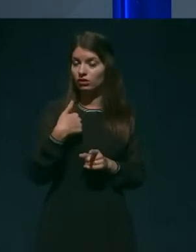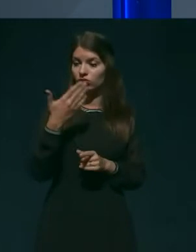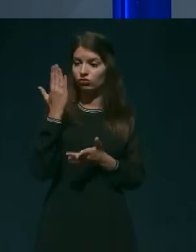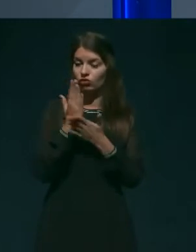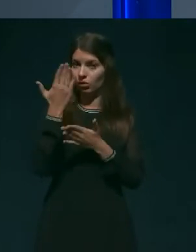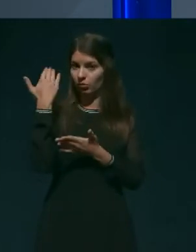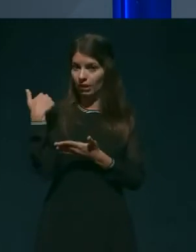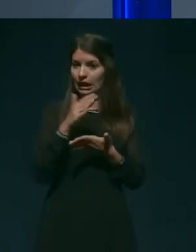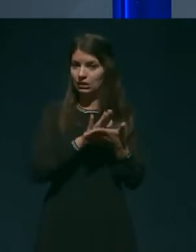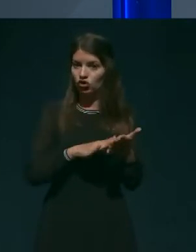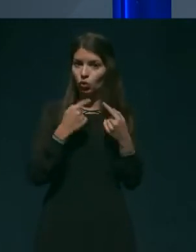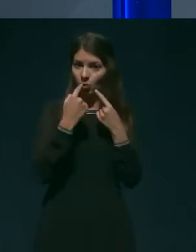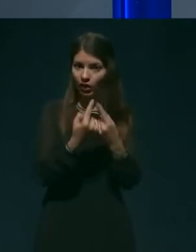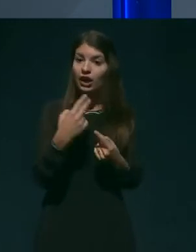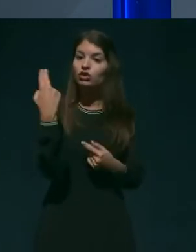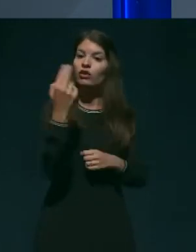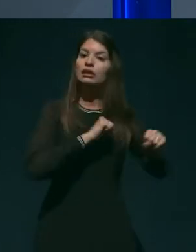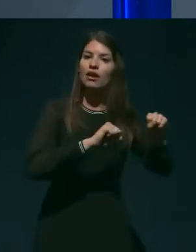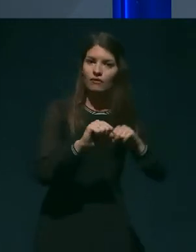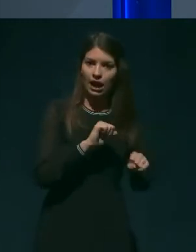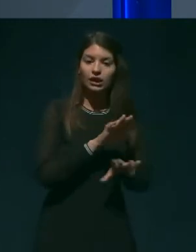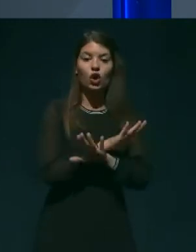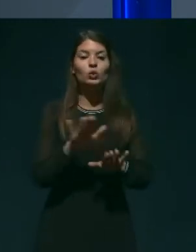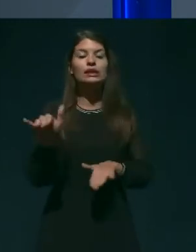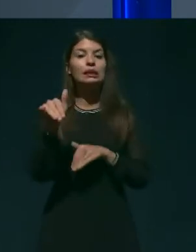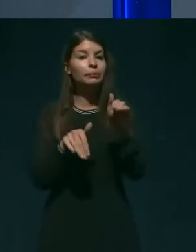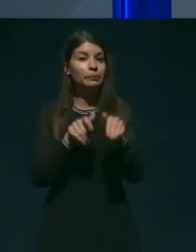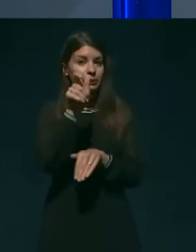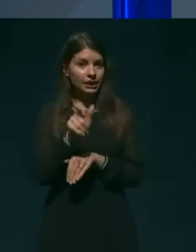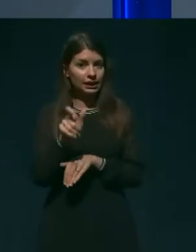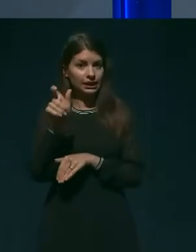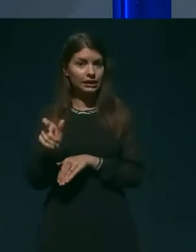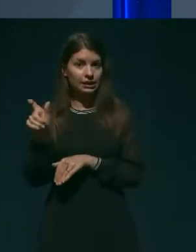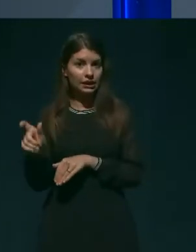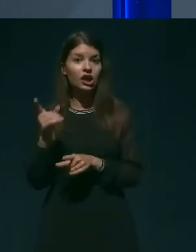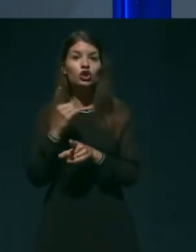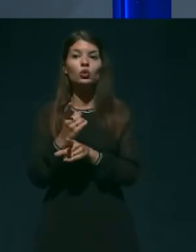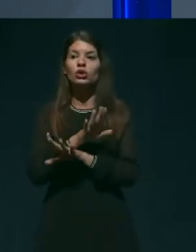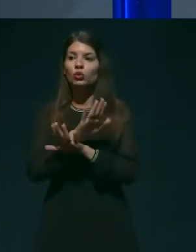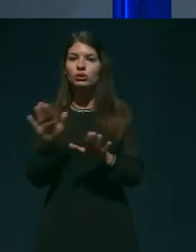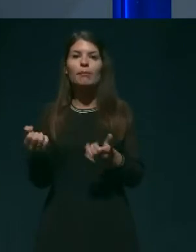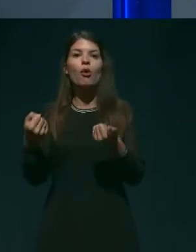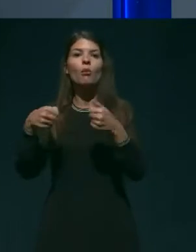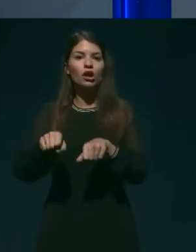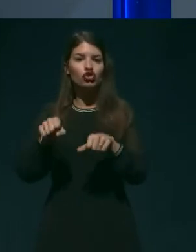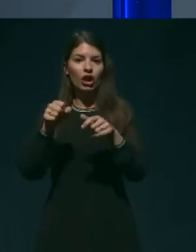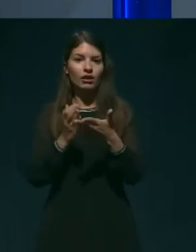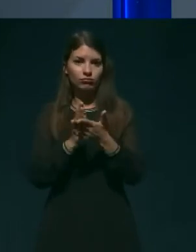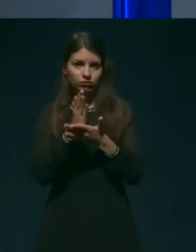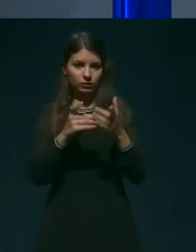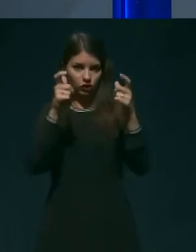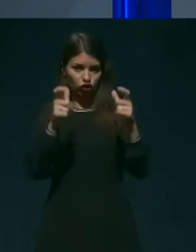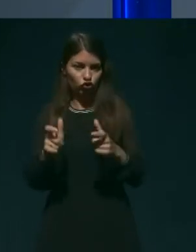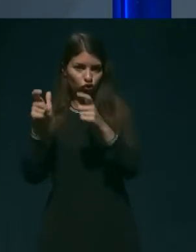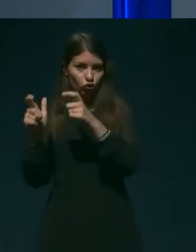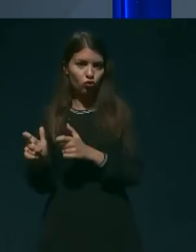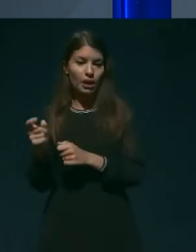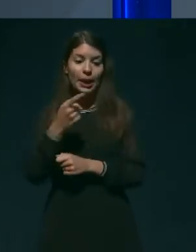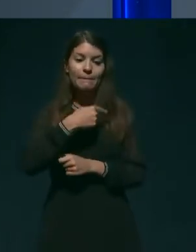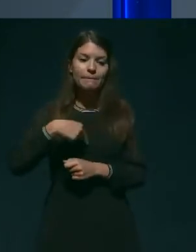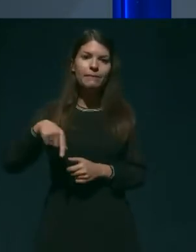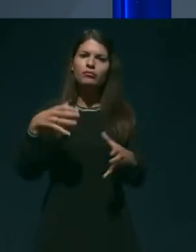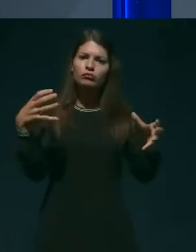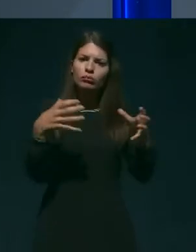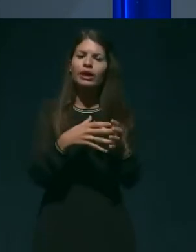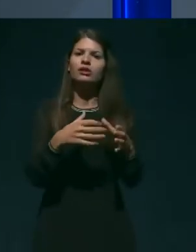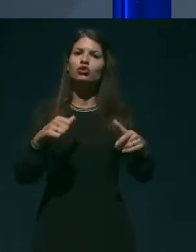slovenska vlada in vsi pristojni ministri, seveda tudi vse pristavljene službe, si prizadevamo, da bi nekako bila skupna in